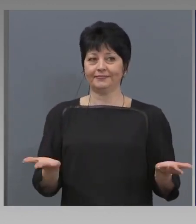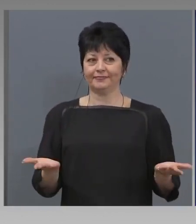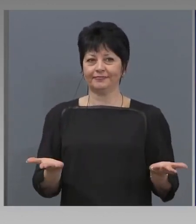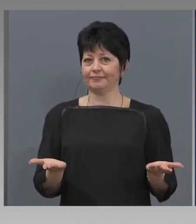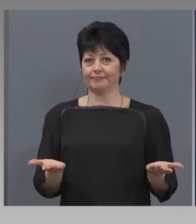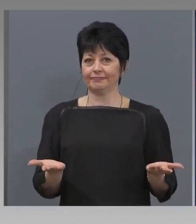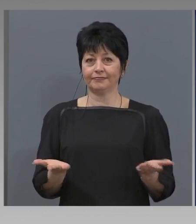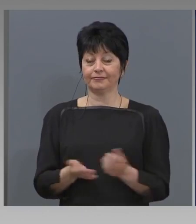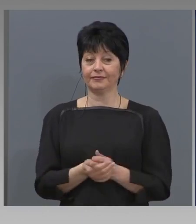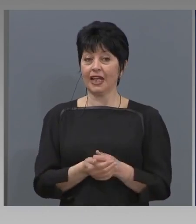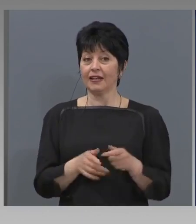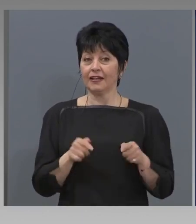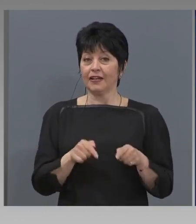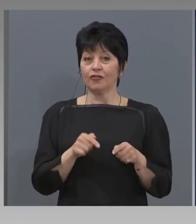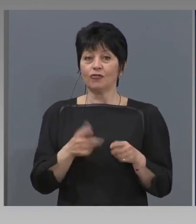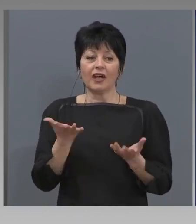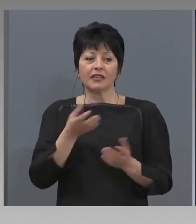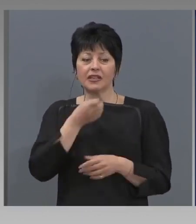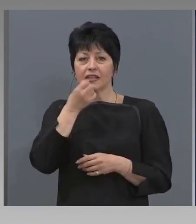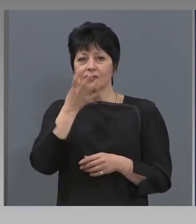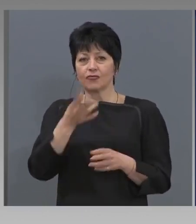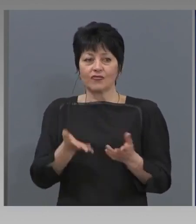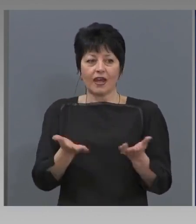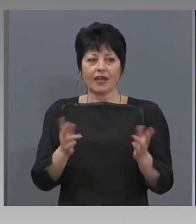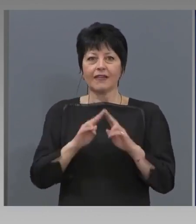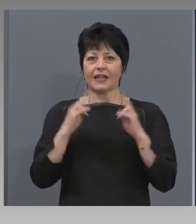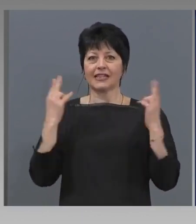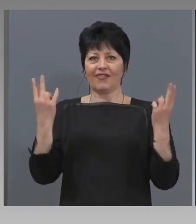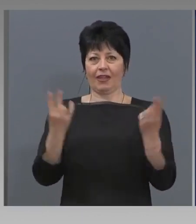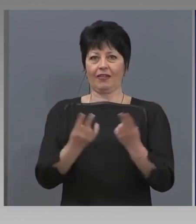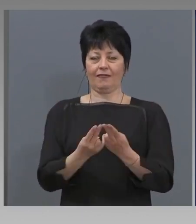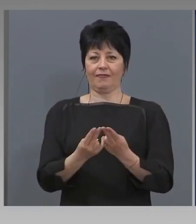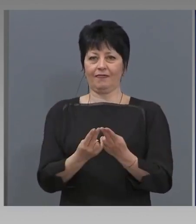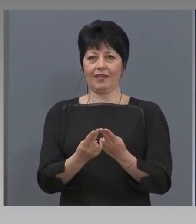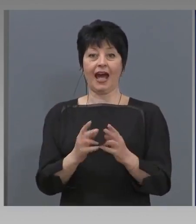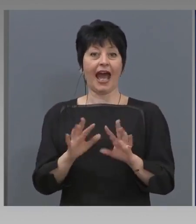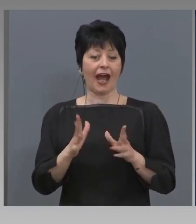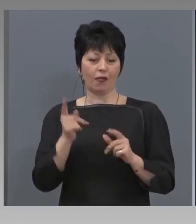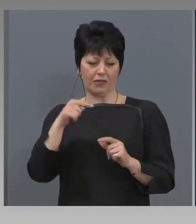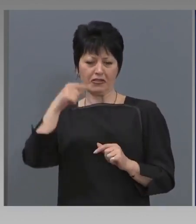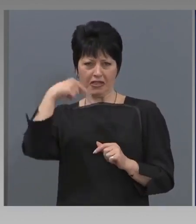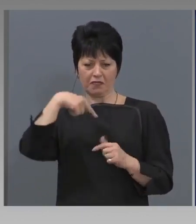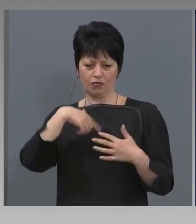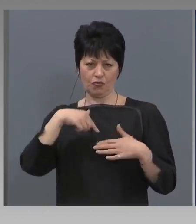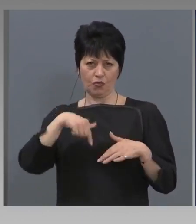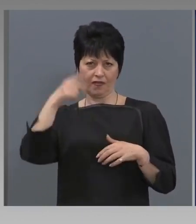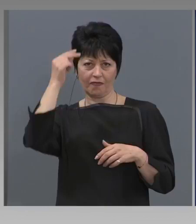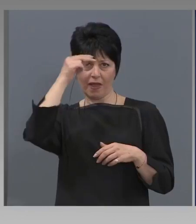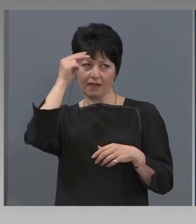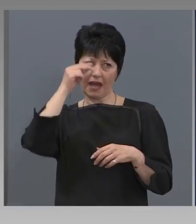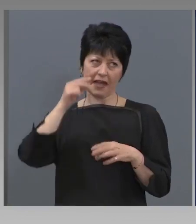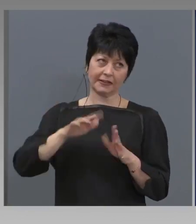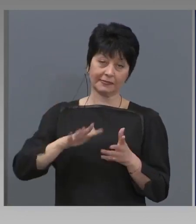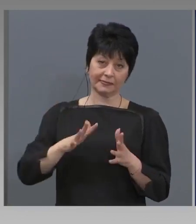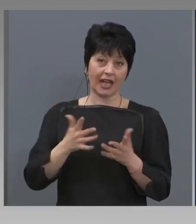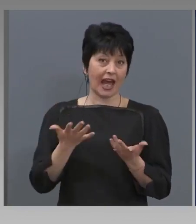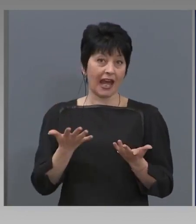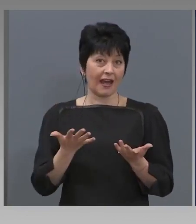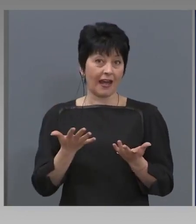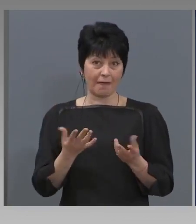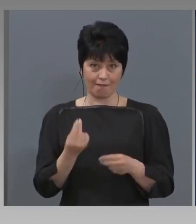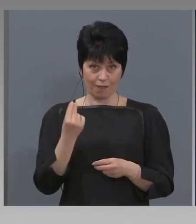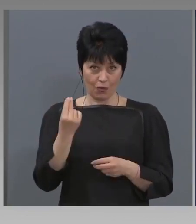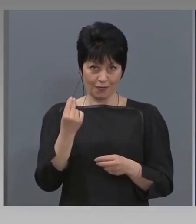Значи, това да се случи на света. Ако беше само на България, и дойде. Но поле е добре да е